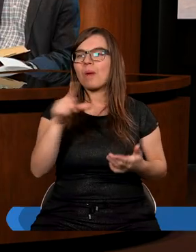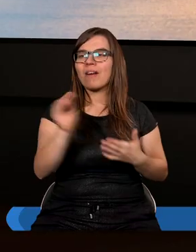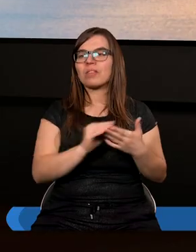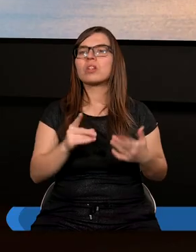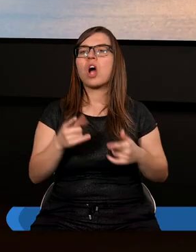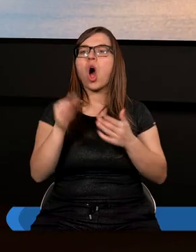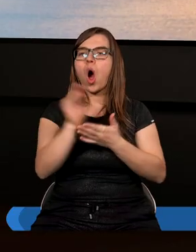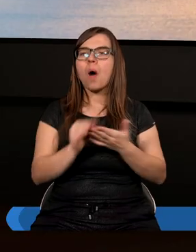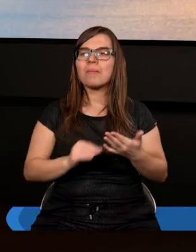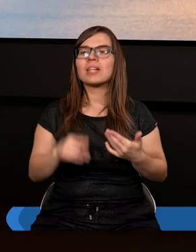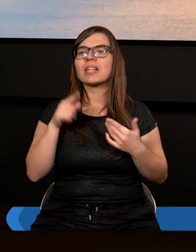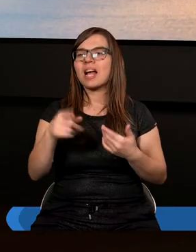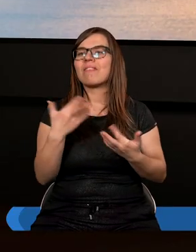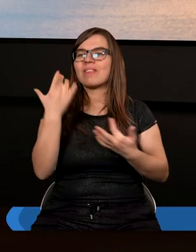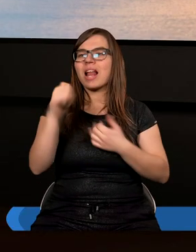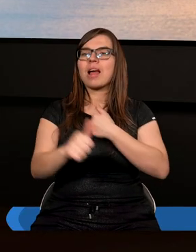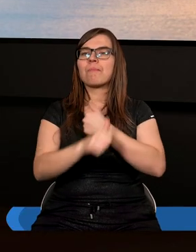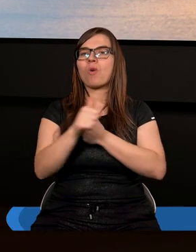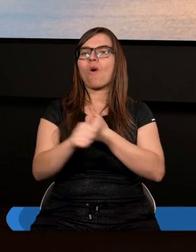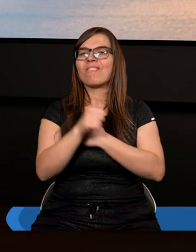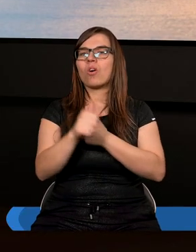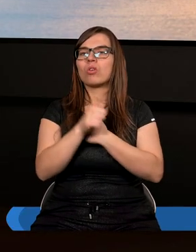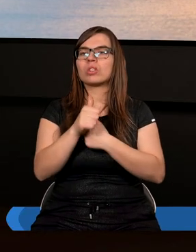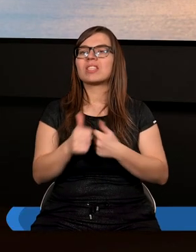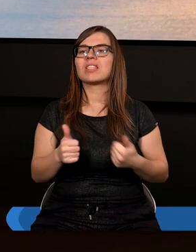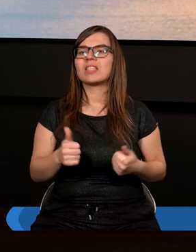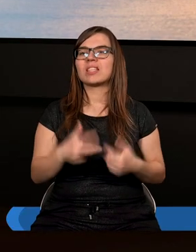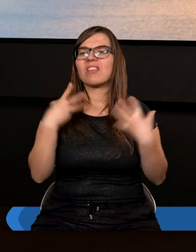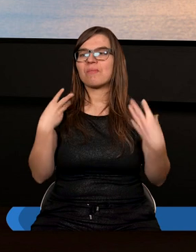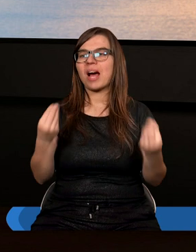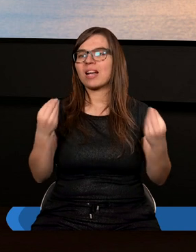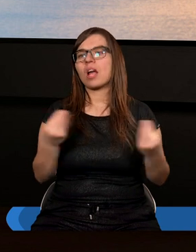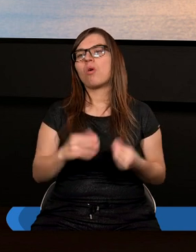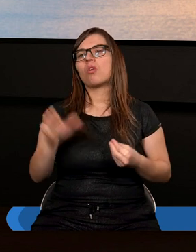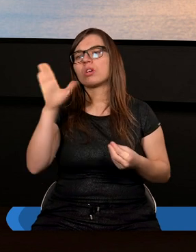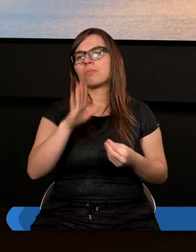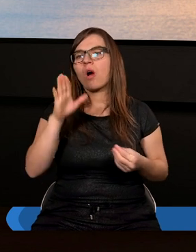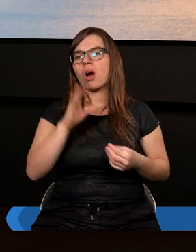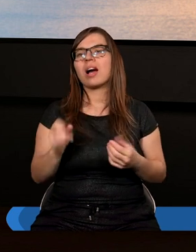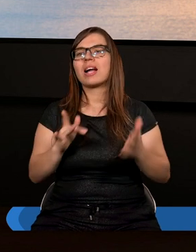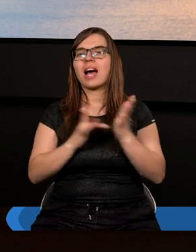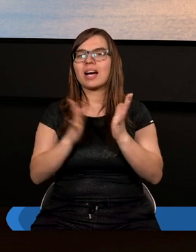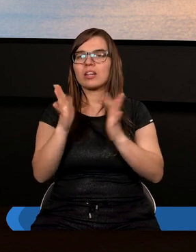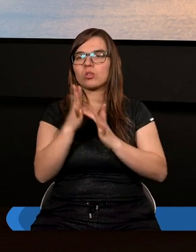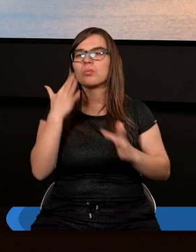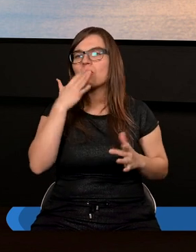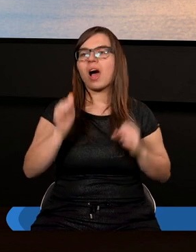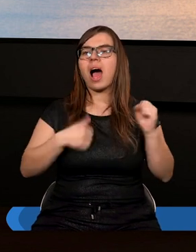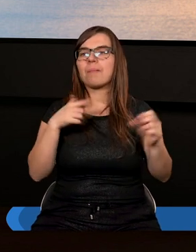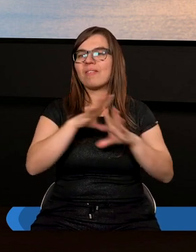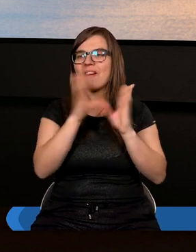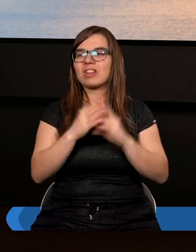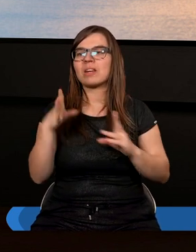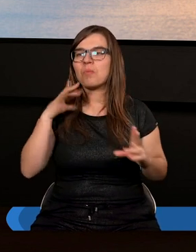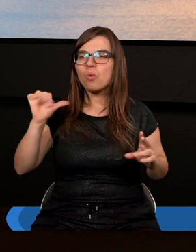opisując tak wiele powodów tej wspaniałości Pana Boga, wspaniałości Chrystusa, mówi, aby we wszystkim